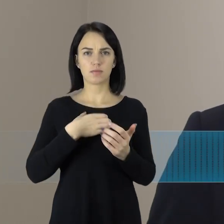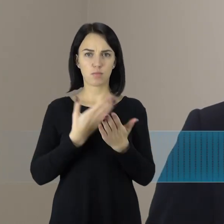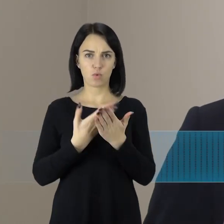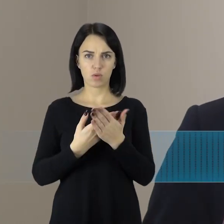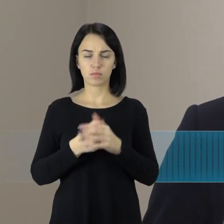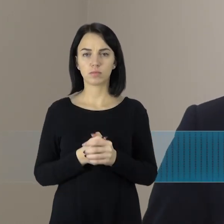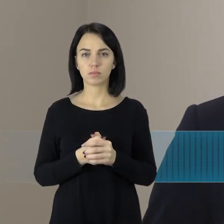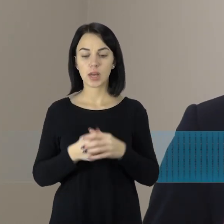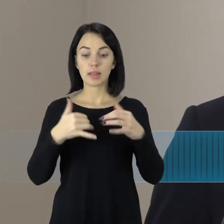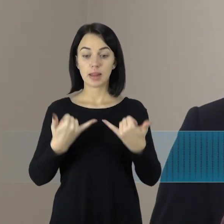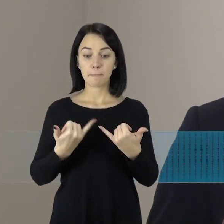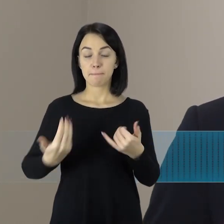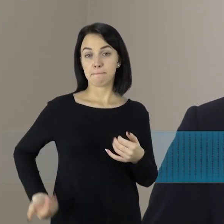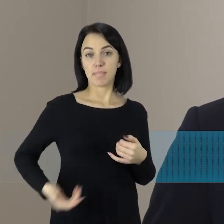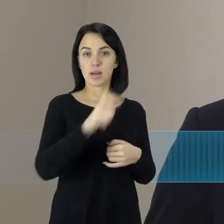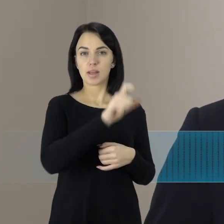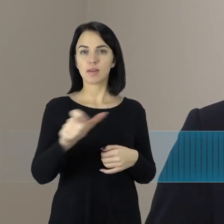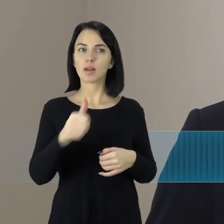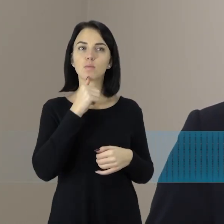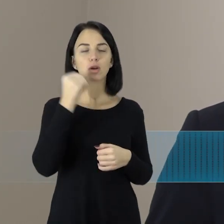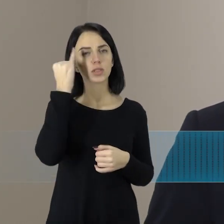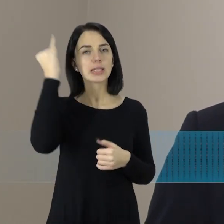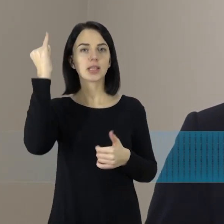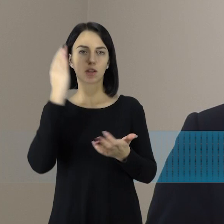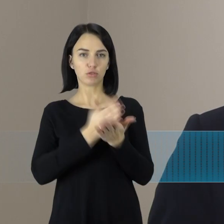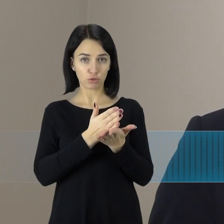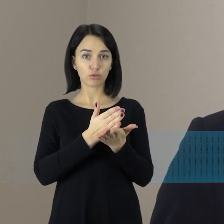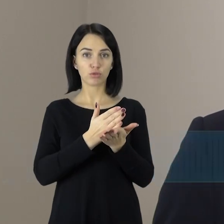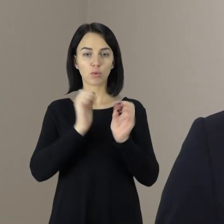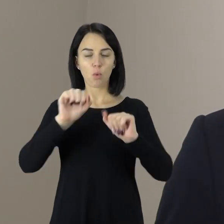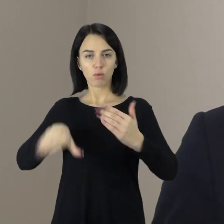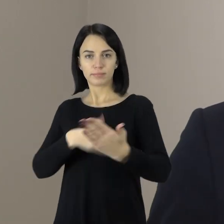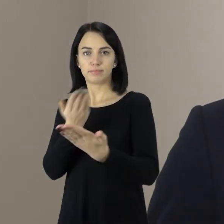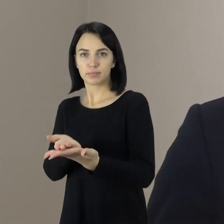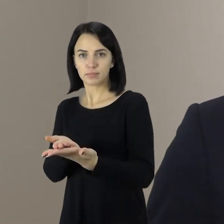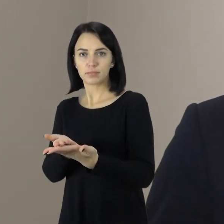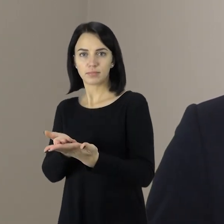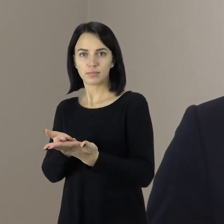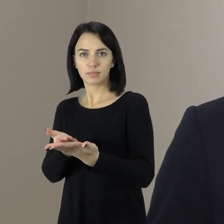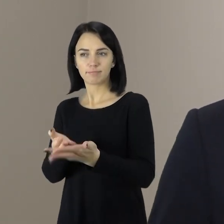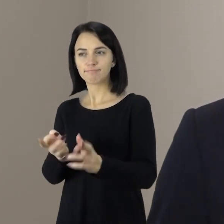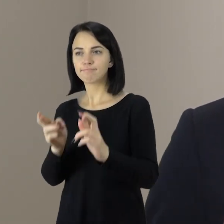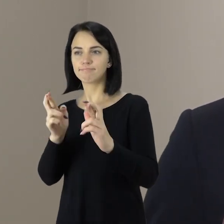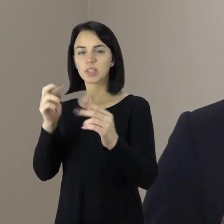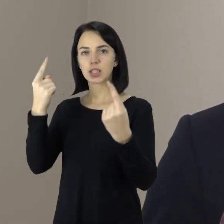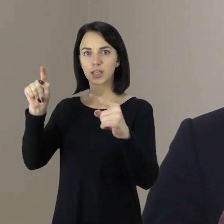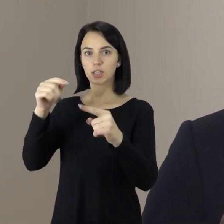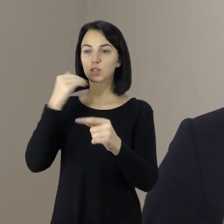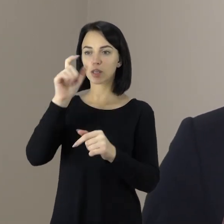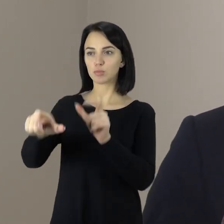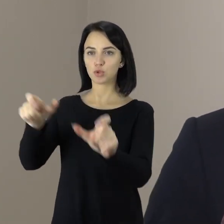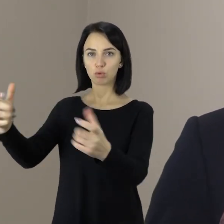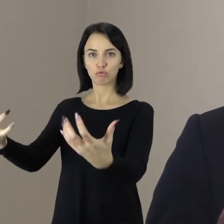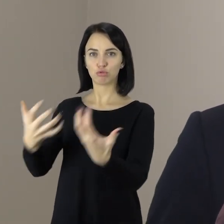kad tiesiog dabar gyventojai, turintis tam tikrą idėją, gali jie teikti ir, na, tikėtis iš kitų šiauliečių